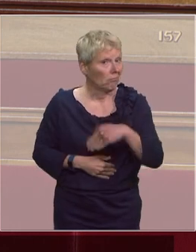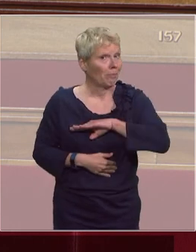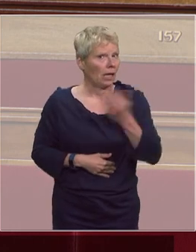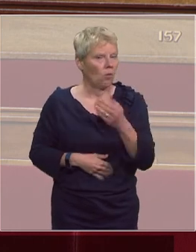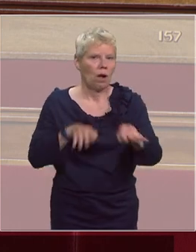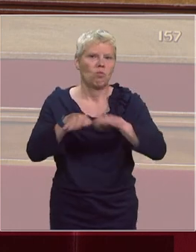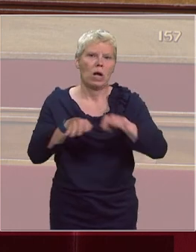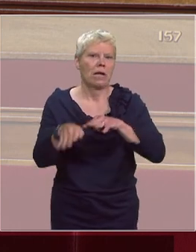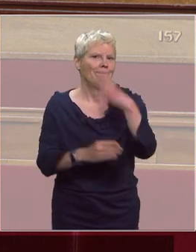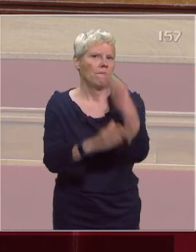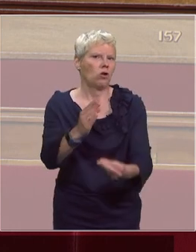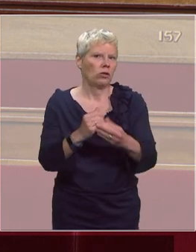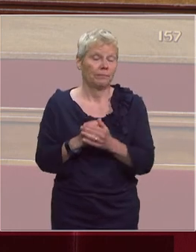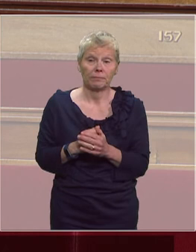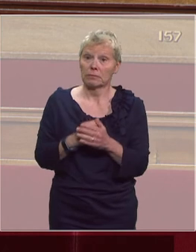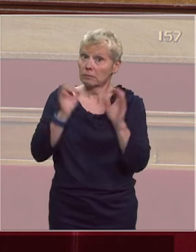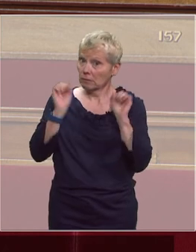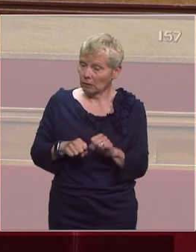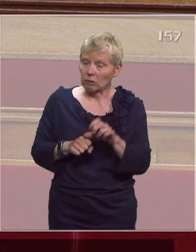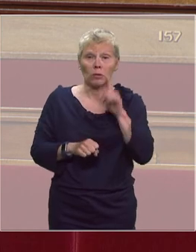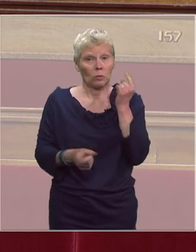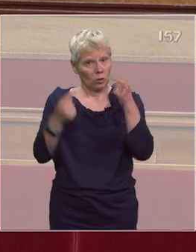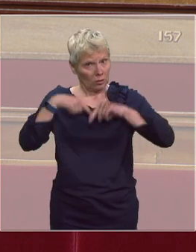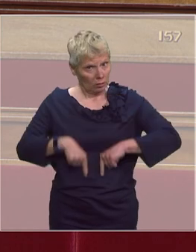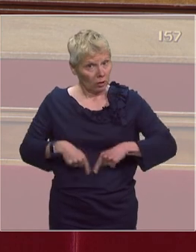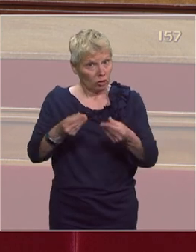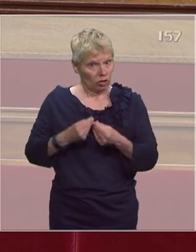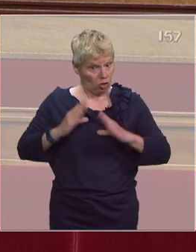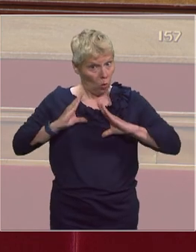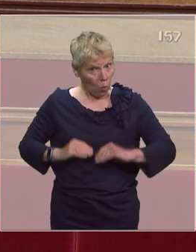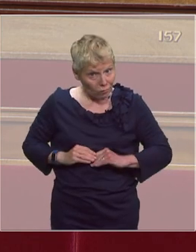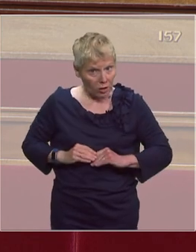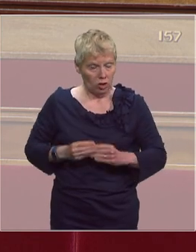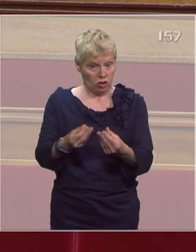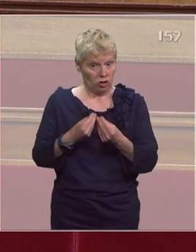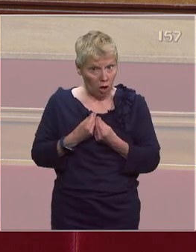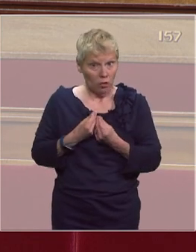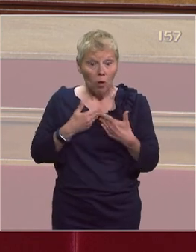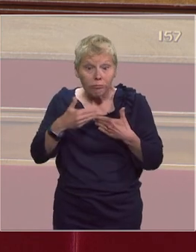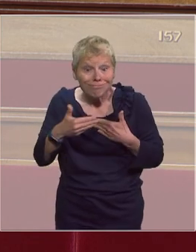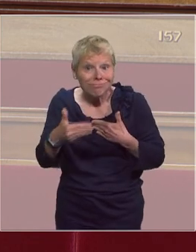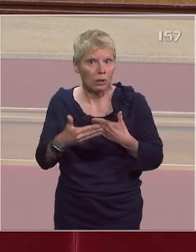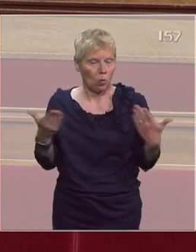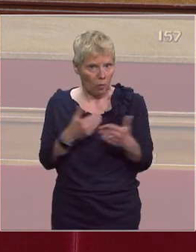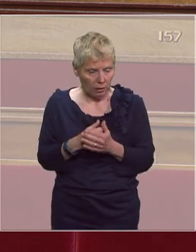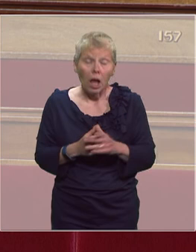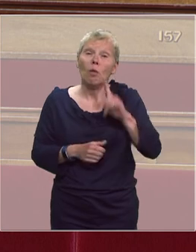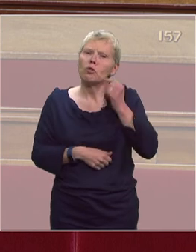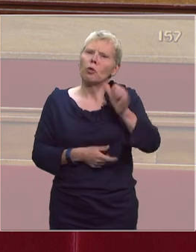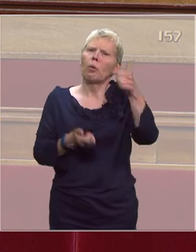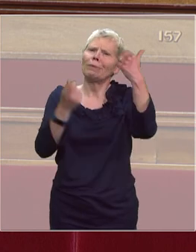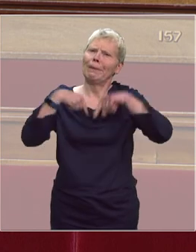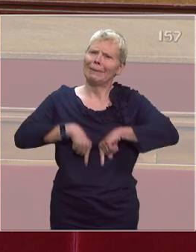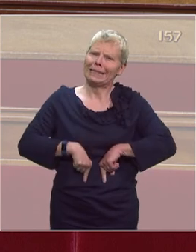moyens de protection. Aussi, pouvez-vous, monsieur le ministre, nous rassurer cette fois pour demain ? Monsieur le Premier ministre,